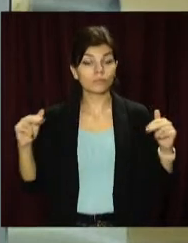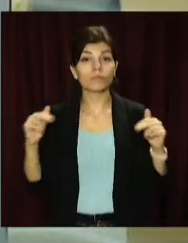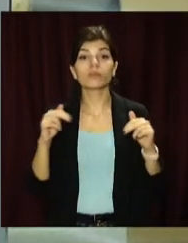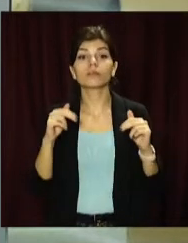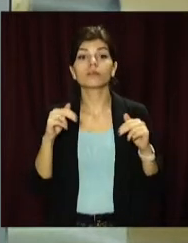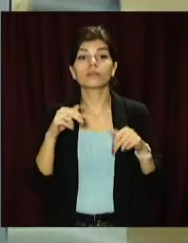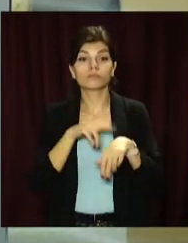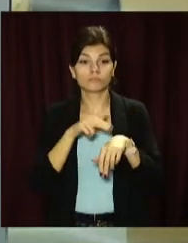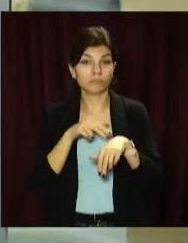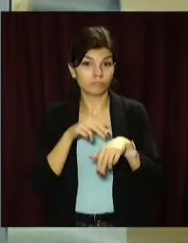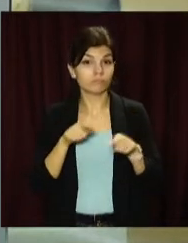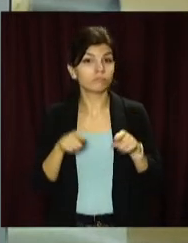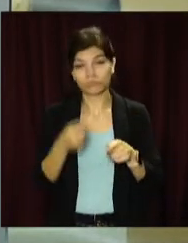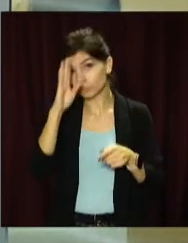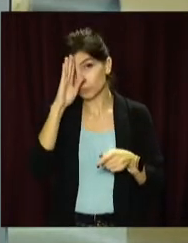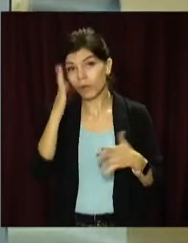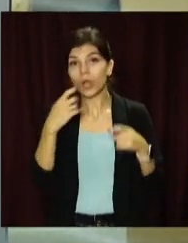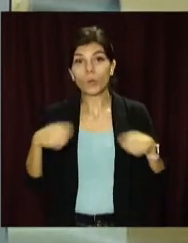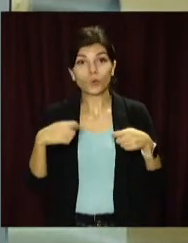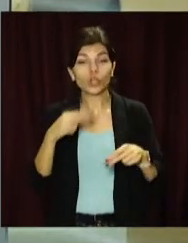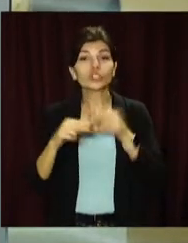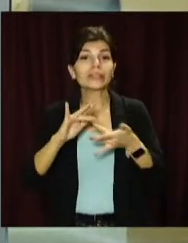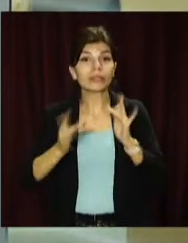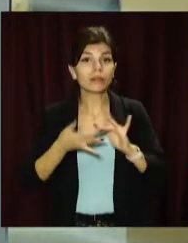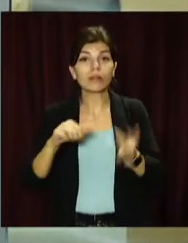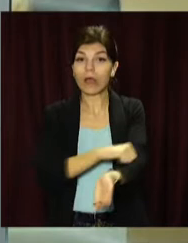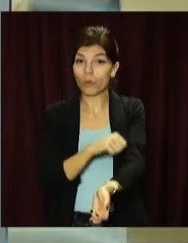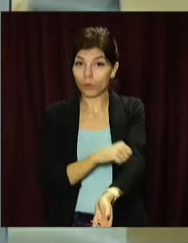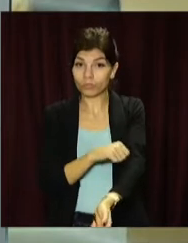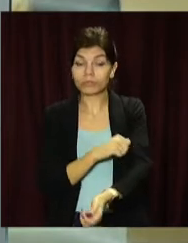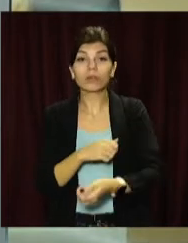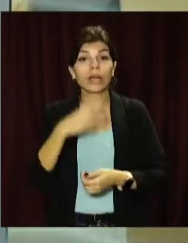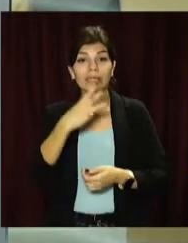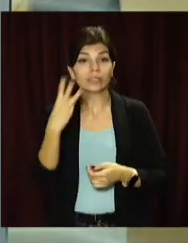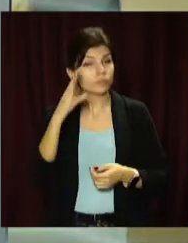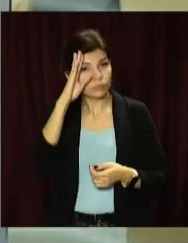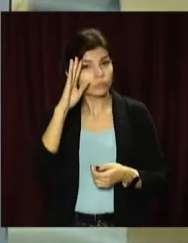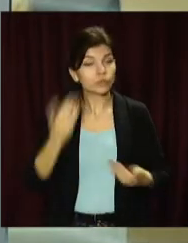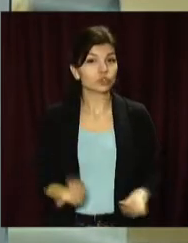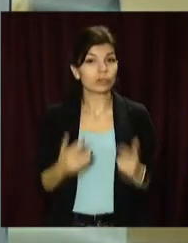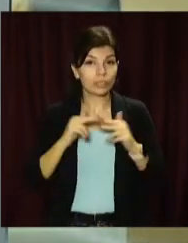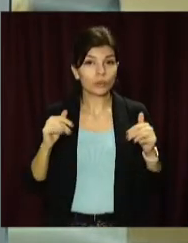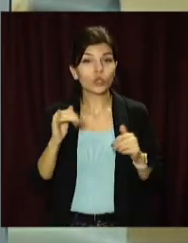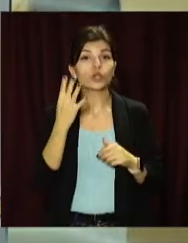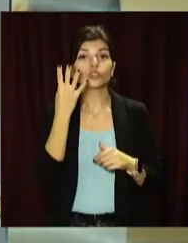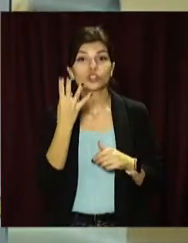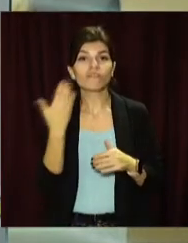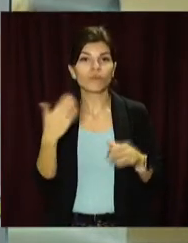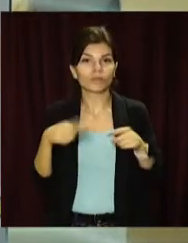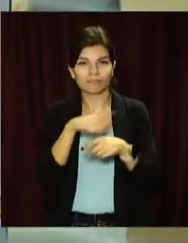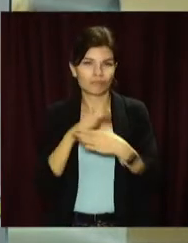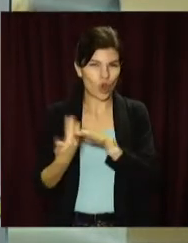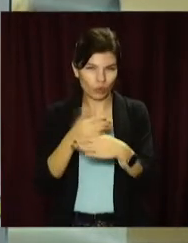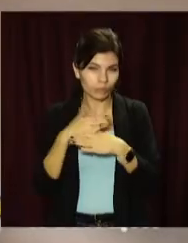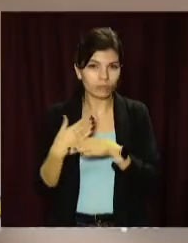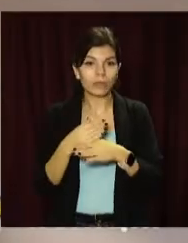У Дніпрі правоохоронці затримали чоловіків, які продавали через інтернет наркотики. 33-річний житель Дніпра